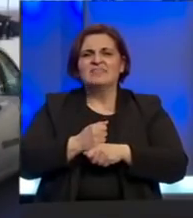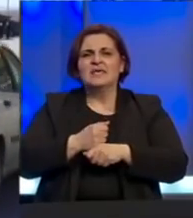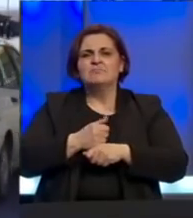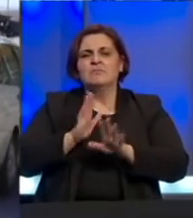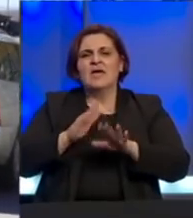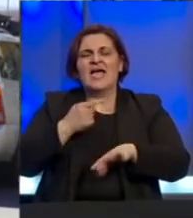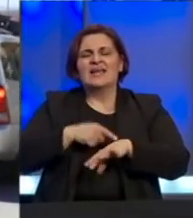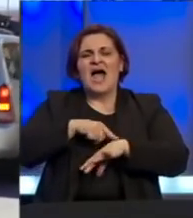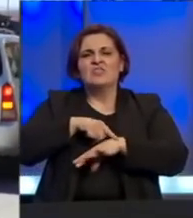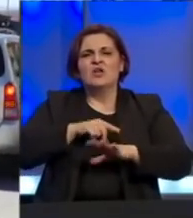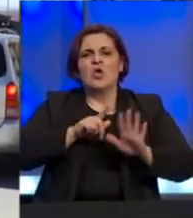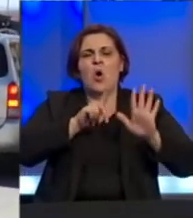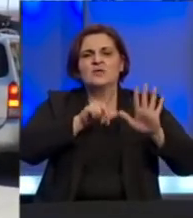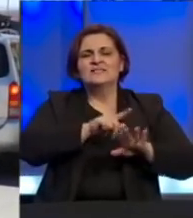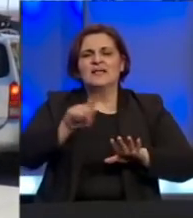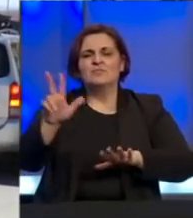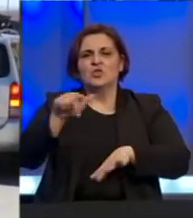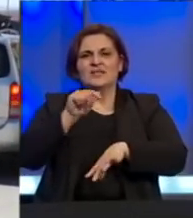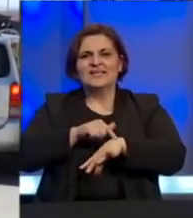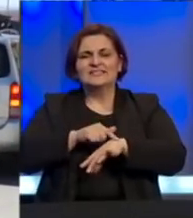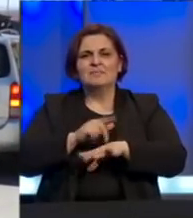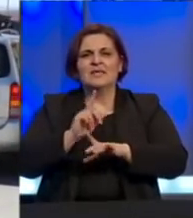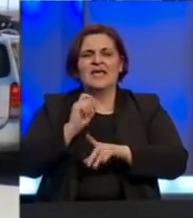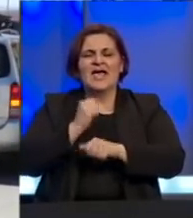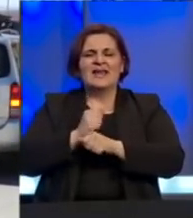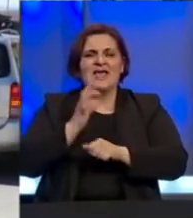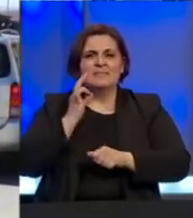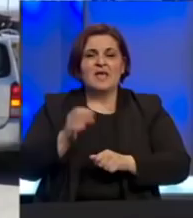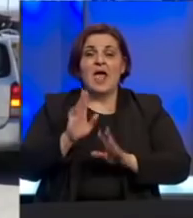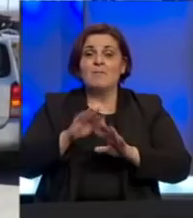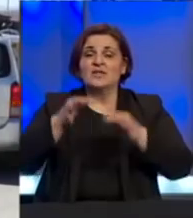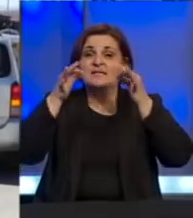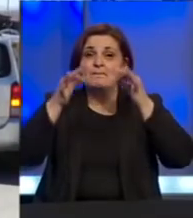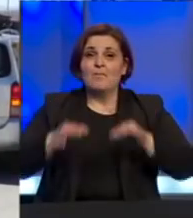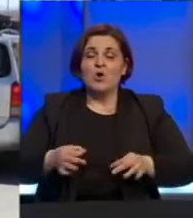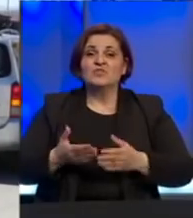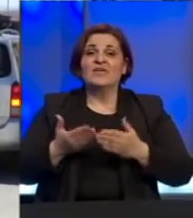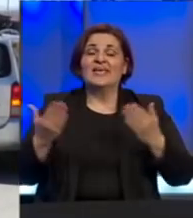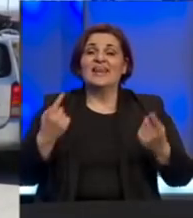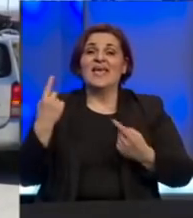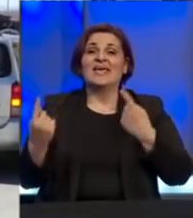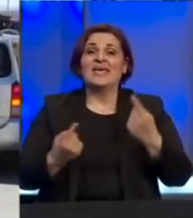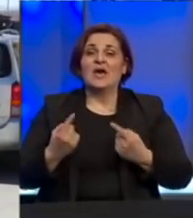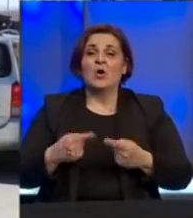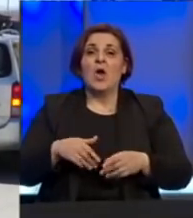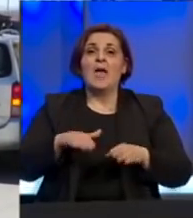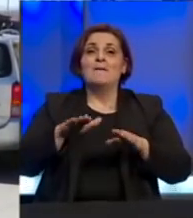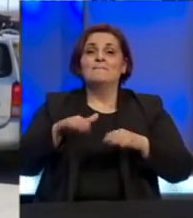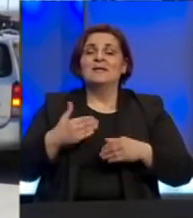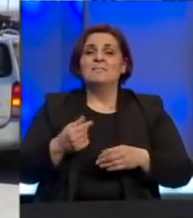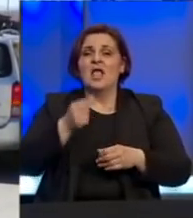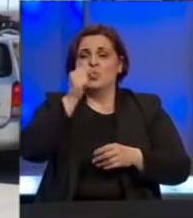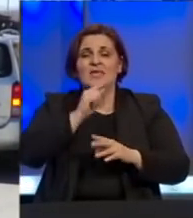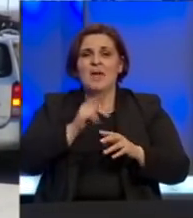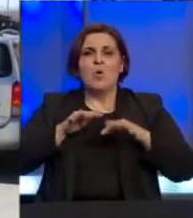radno vrijeme od 7 do 15 časova radnim danima pored toga moraju se poštovati i određeni uslovi poput primanja određenog broja